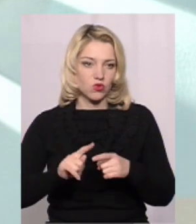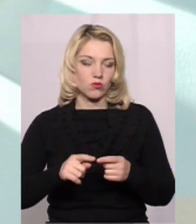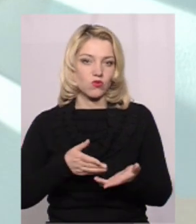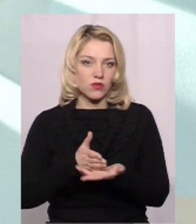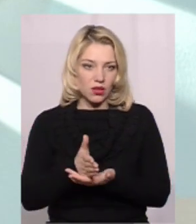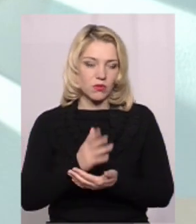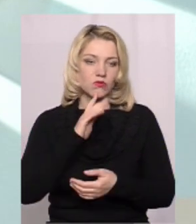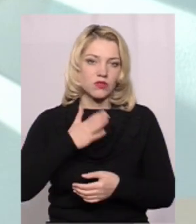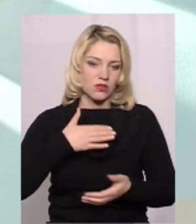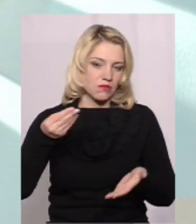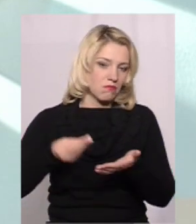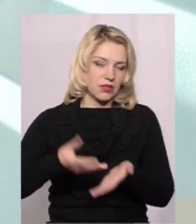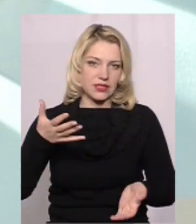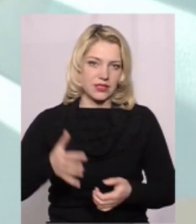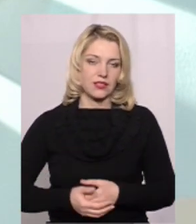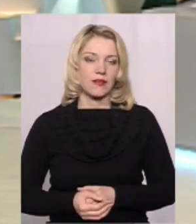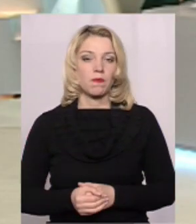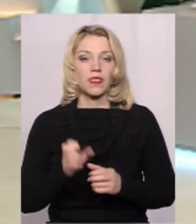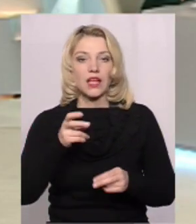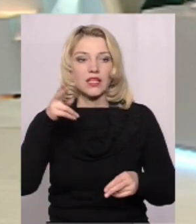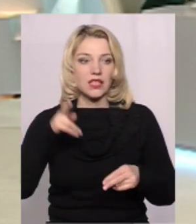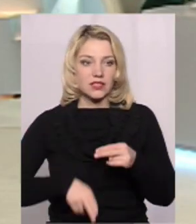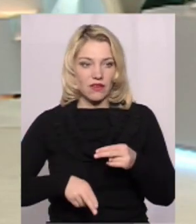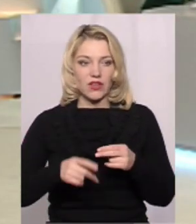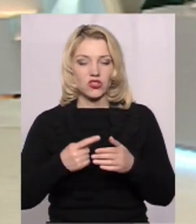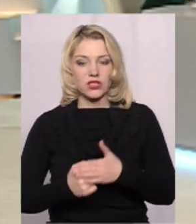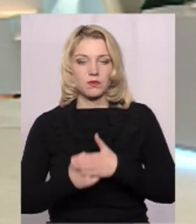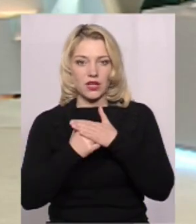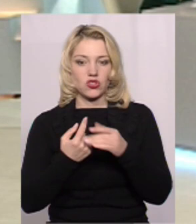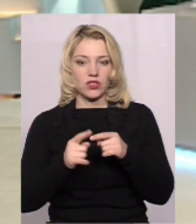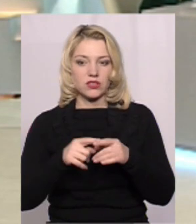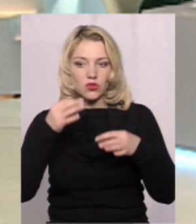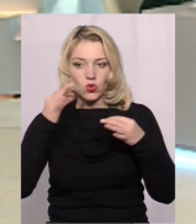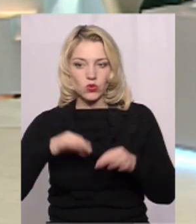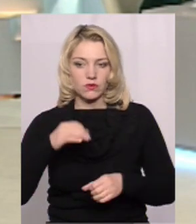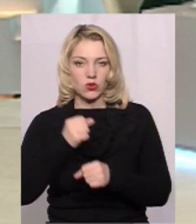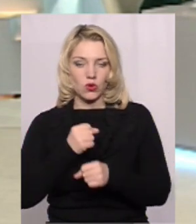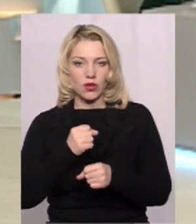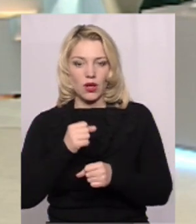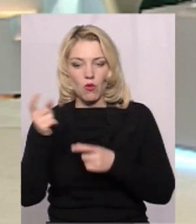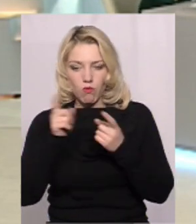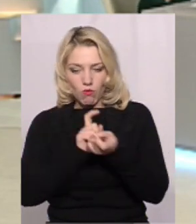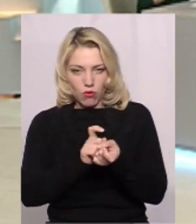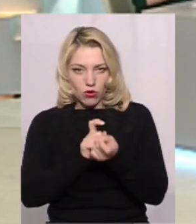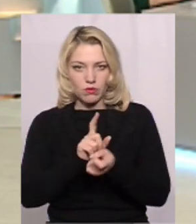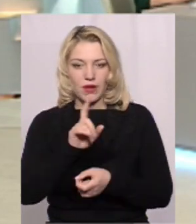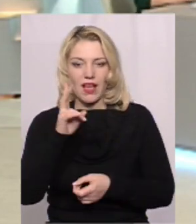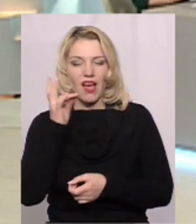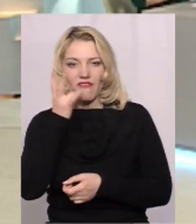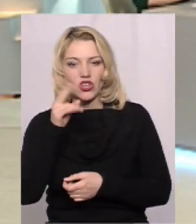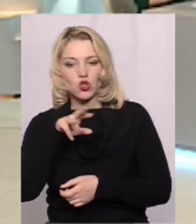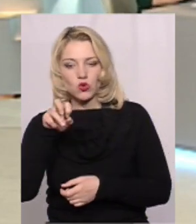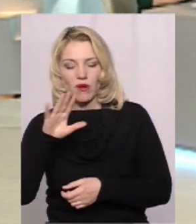напрямку, це наш безцінний А от на завершення, спираючись на оцей досвід Боротьби із африканкою в нашій області Можете